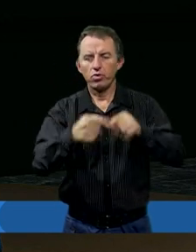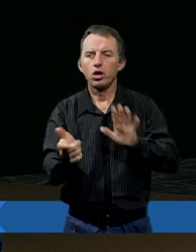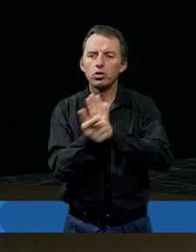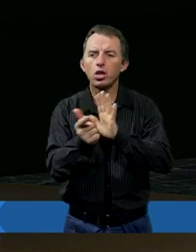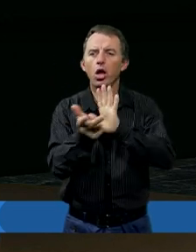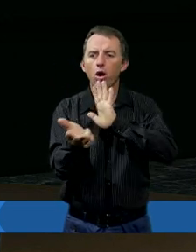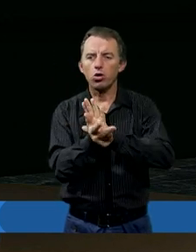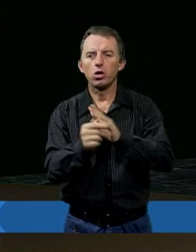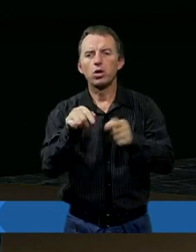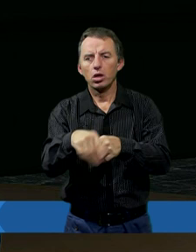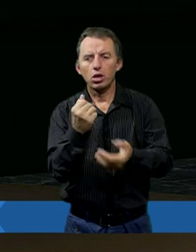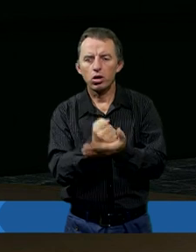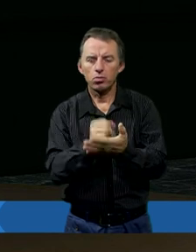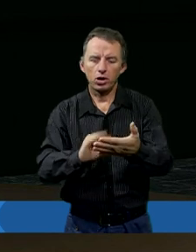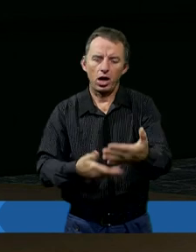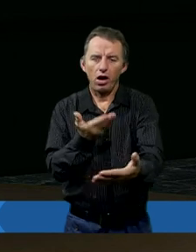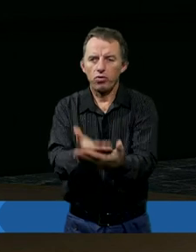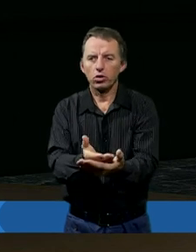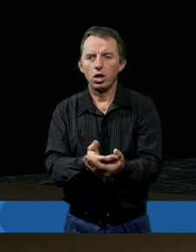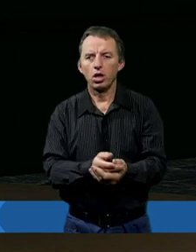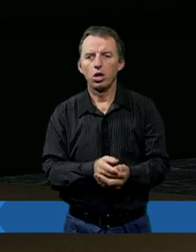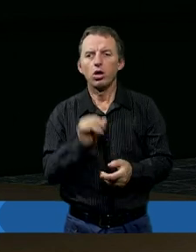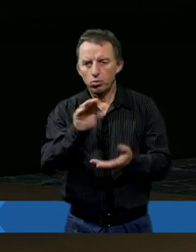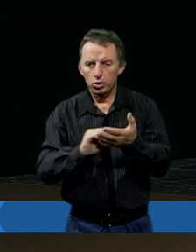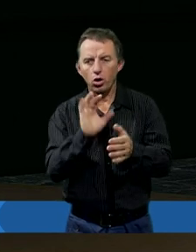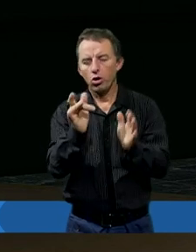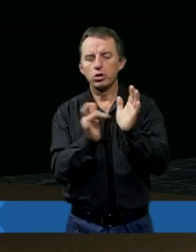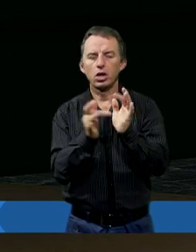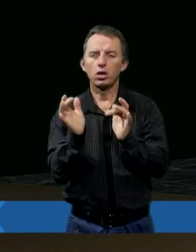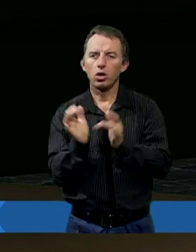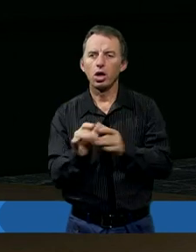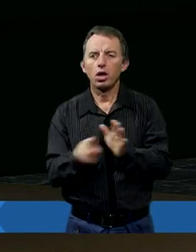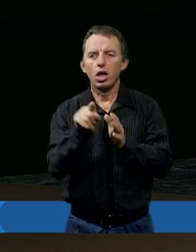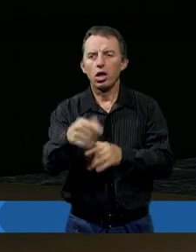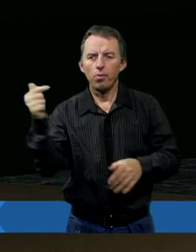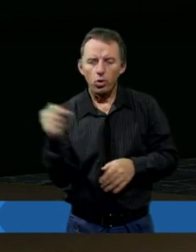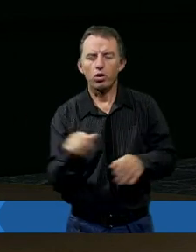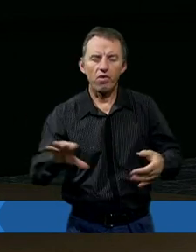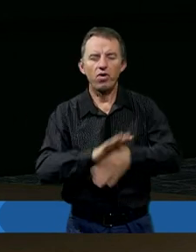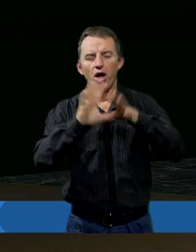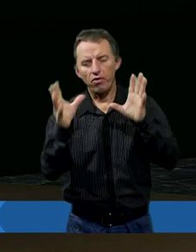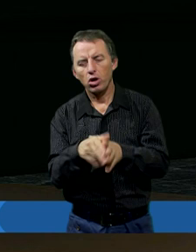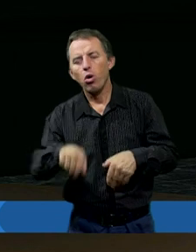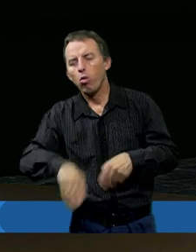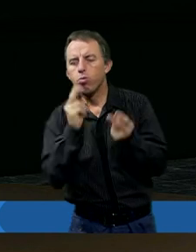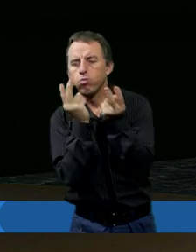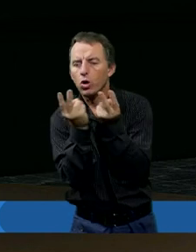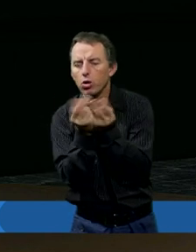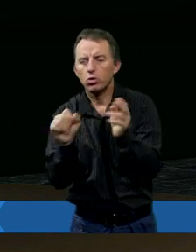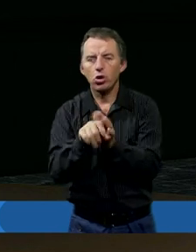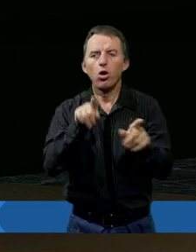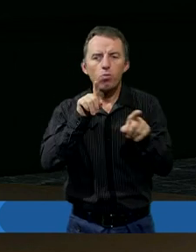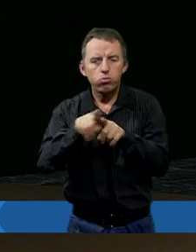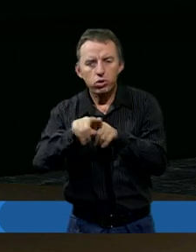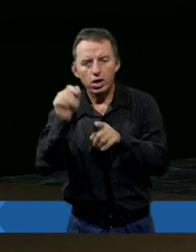17 i 18, tak oto sprawozdaje, pisząc o Jezusie Chrystusie. Dlatego musiał we wszystkim upodobnić się do